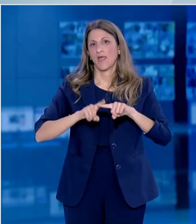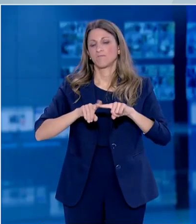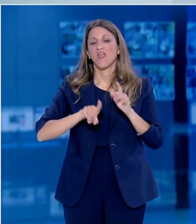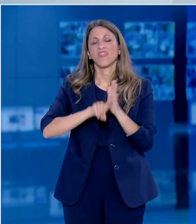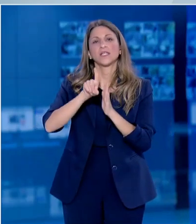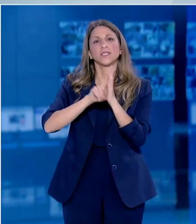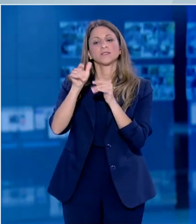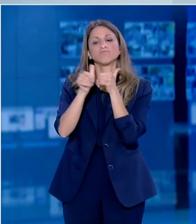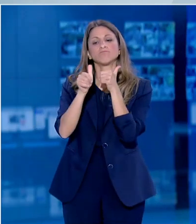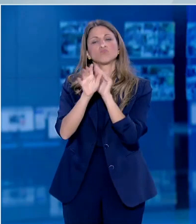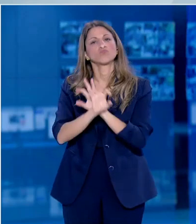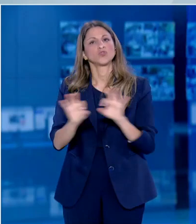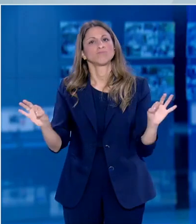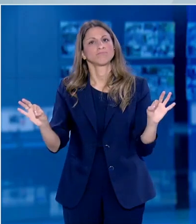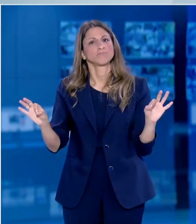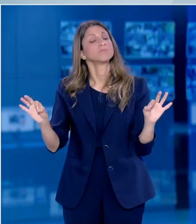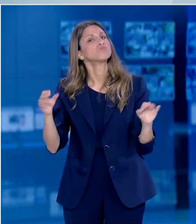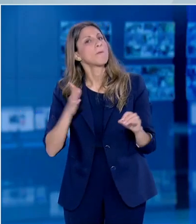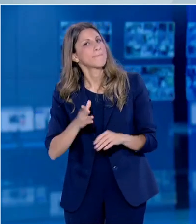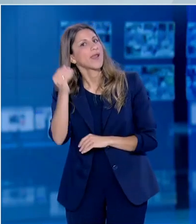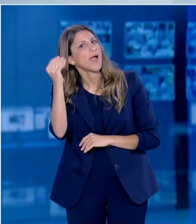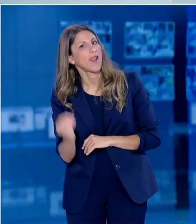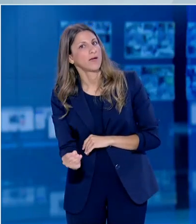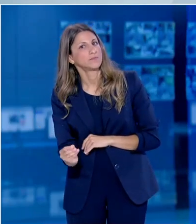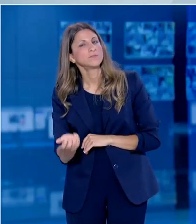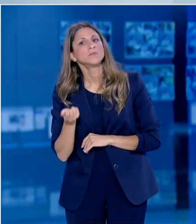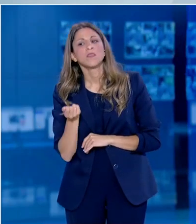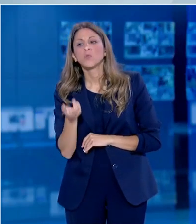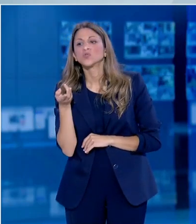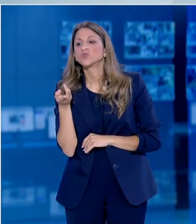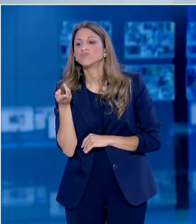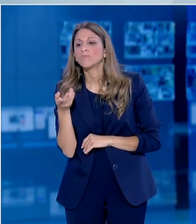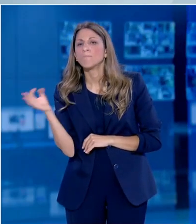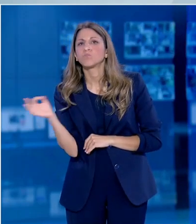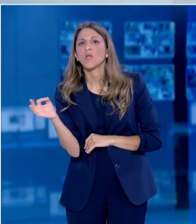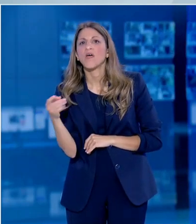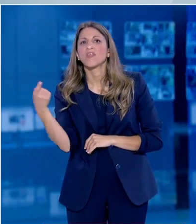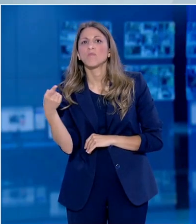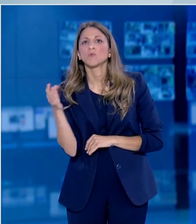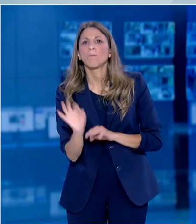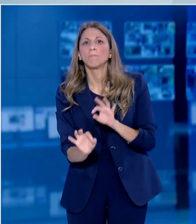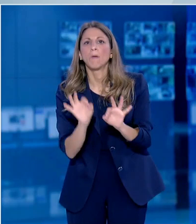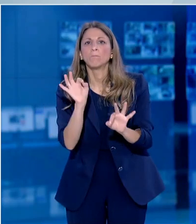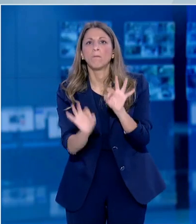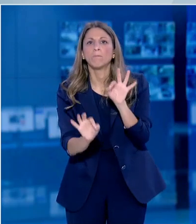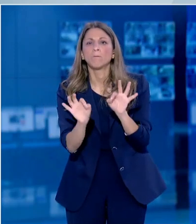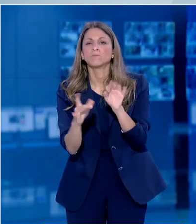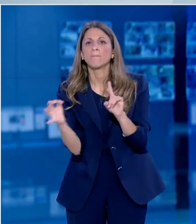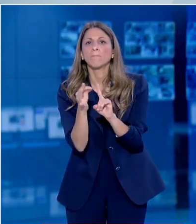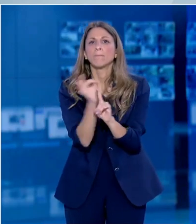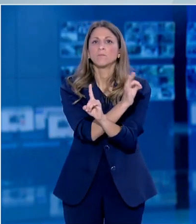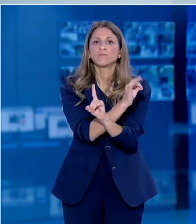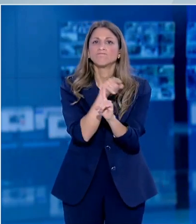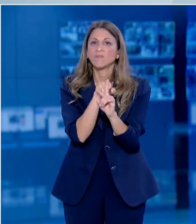παρακολουθούμε. Δεν είναι μόνο ο πραγματικός αριθμός αναπαραγωγής αυτό το RTAF το effective RO όπως λέγεται